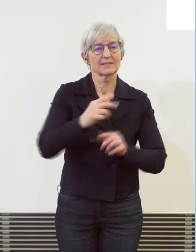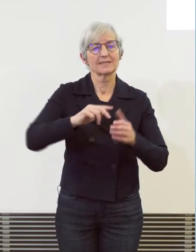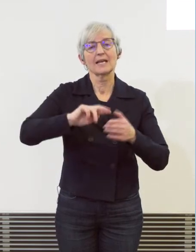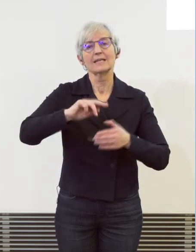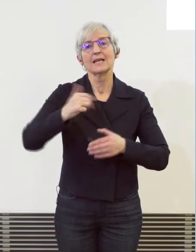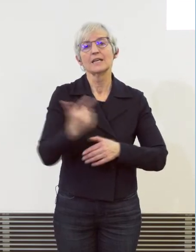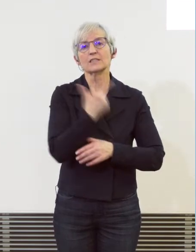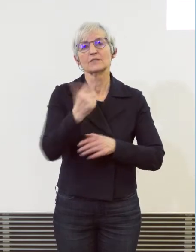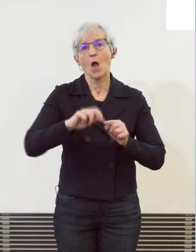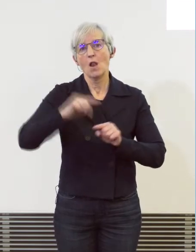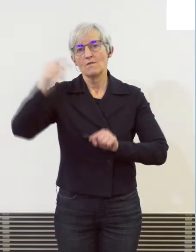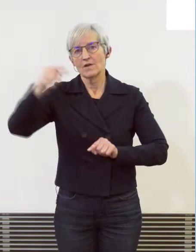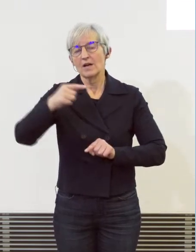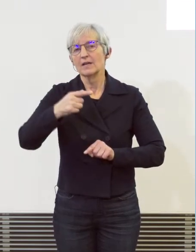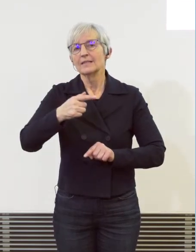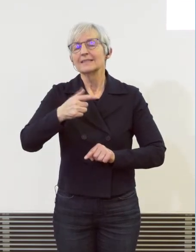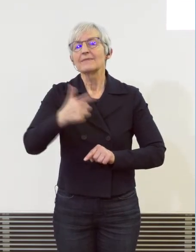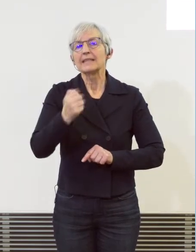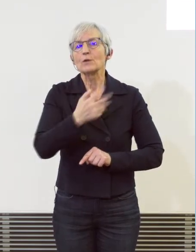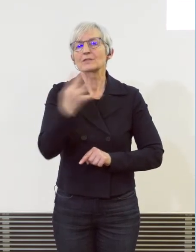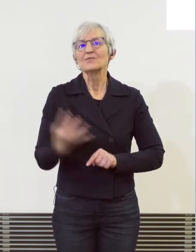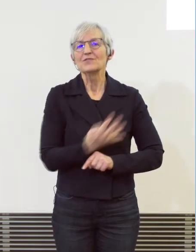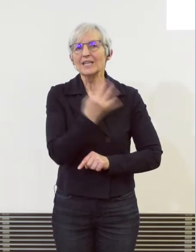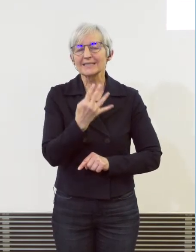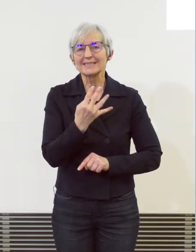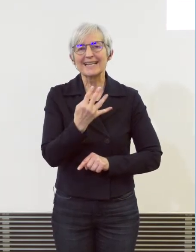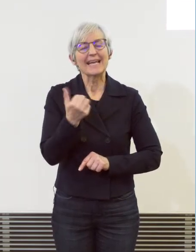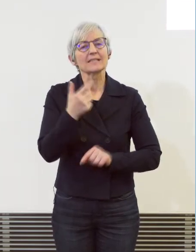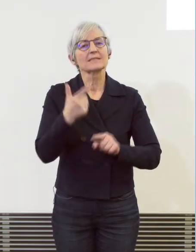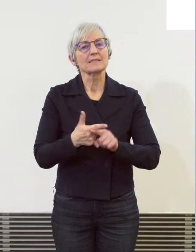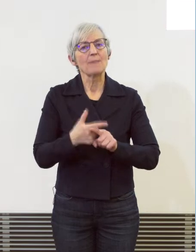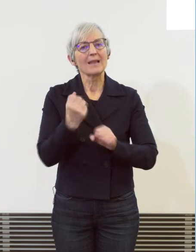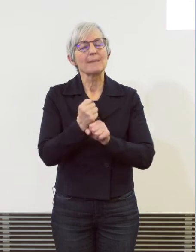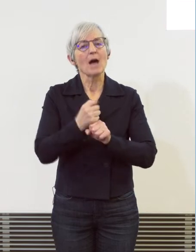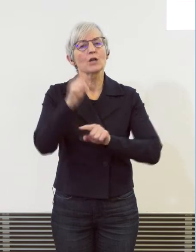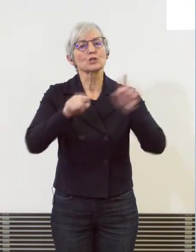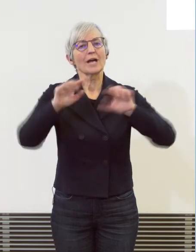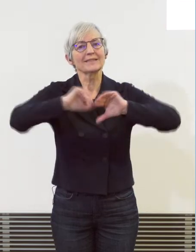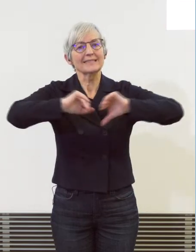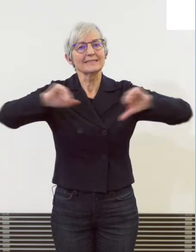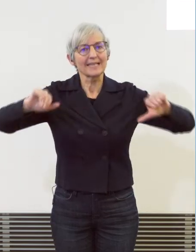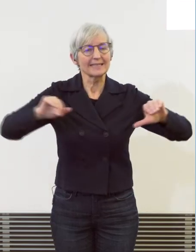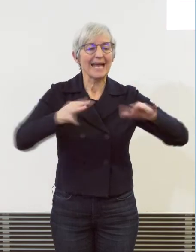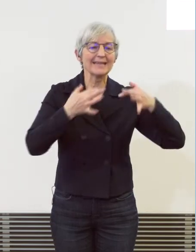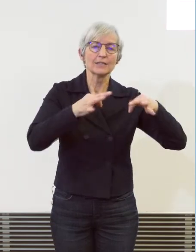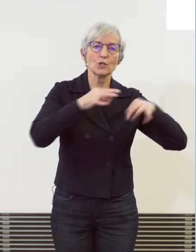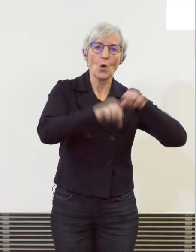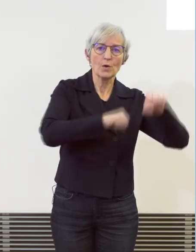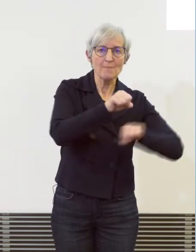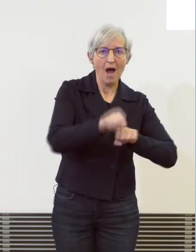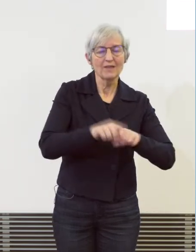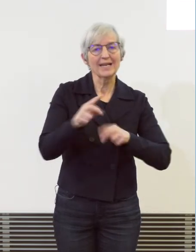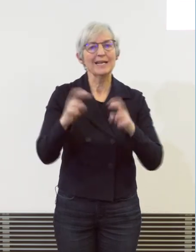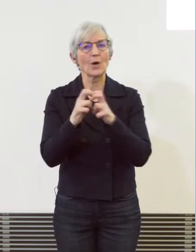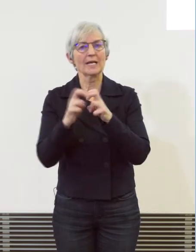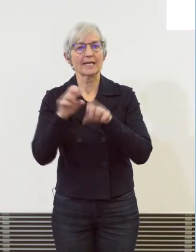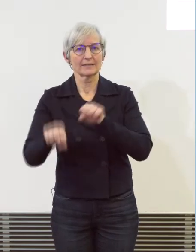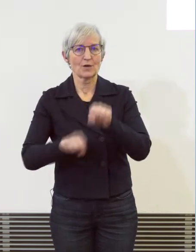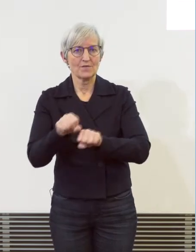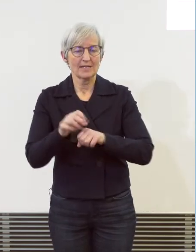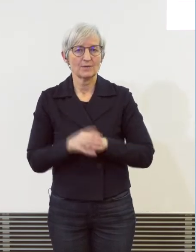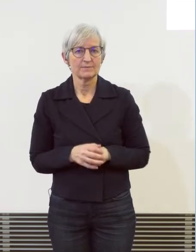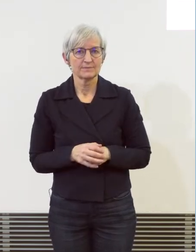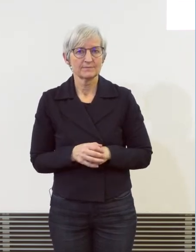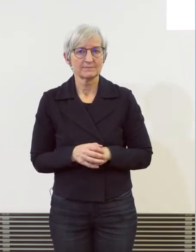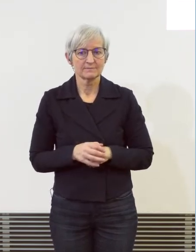Unterscheidung nach Antriebsart erfasst wurde. E-Bikes sind immer mehr verbreitet, darum gibt es für die